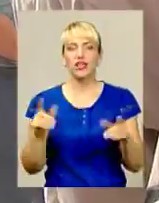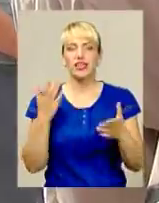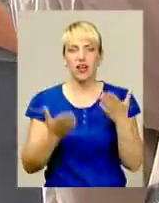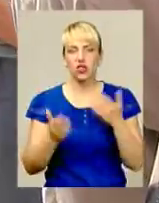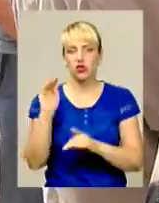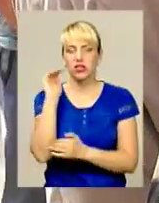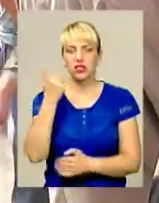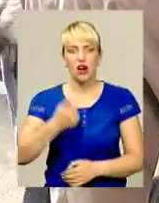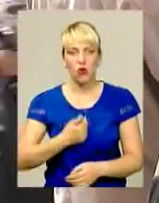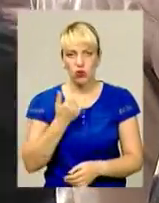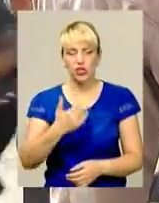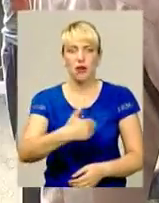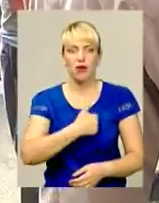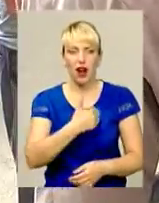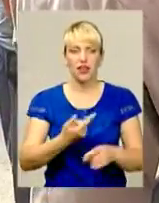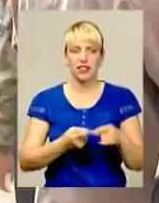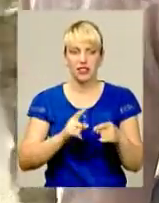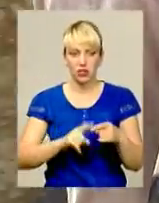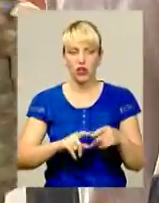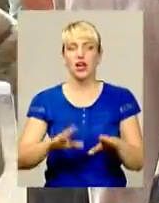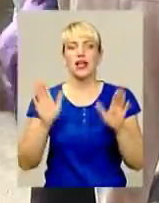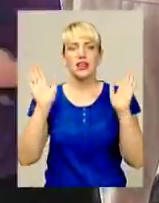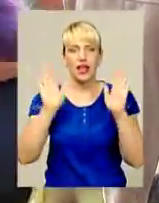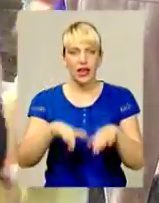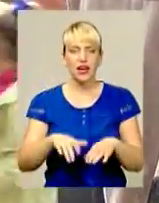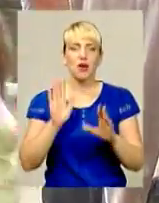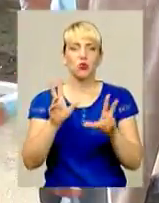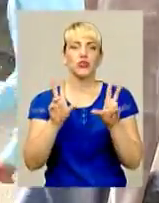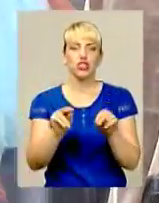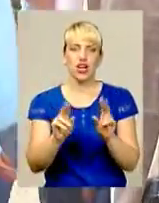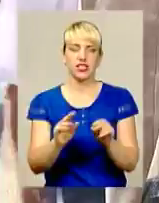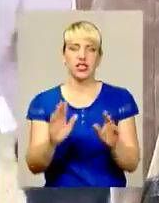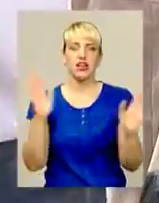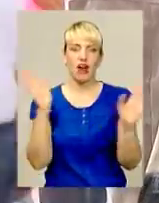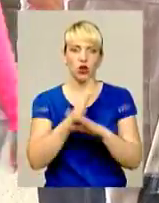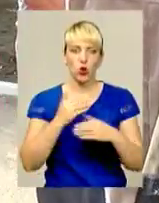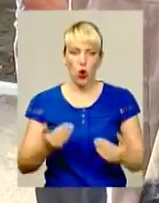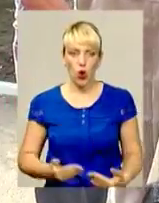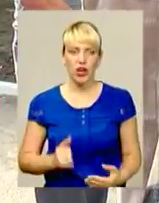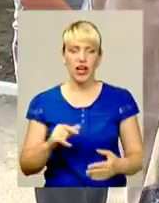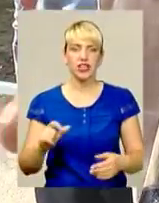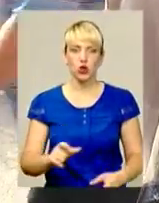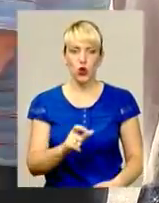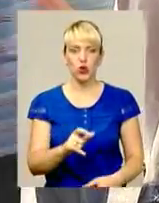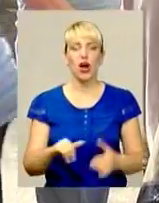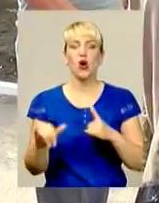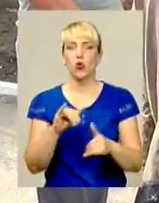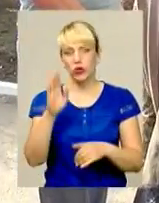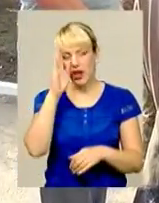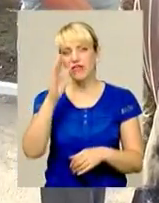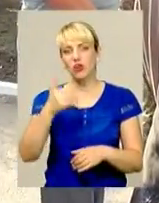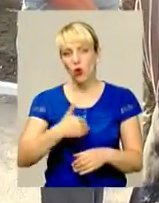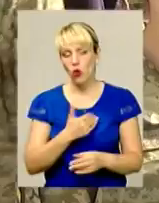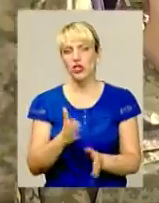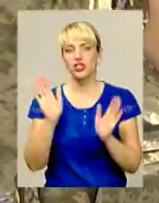дитина хоче і прагне цього, то хай йому буде щаслива доля і дорога. Куди він хоче,